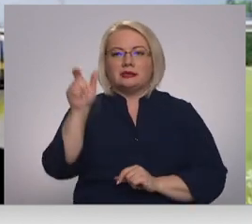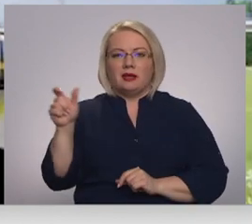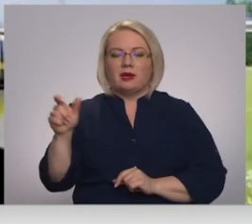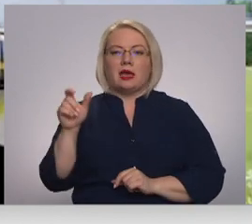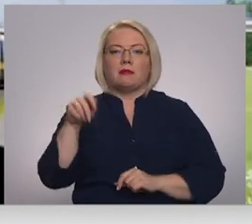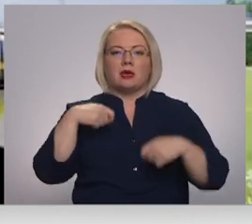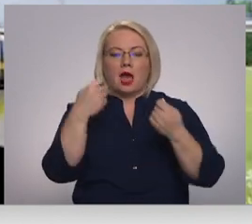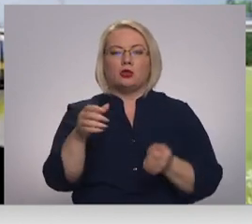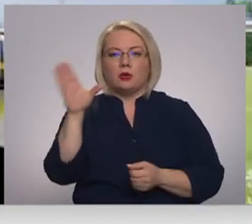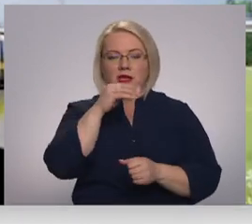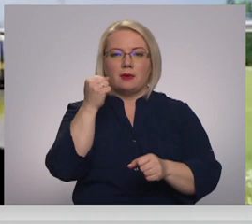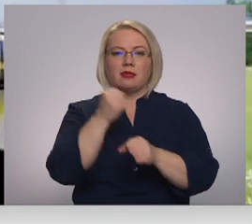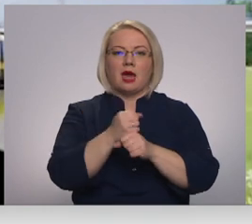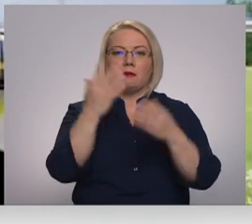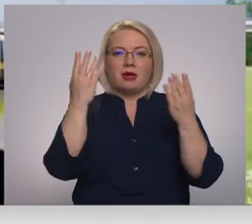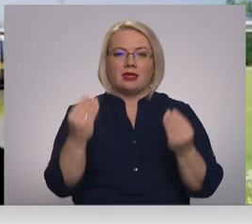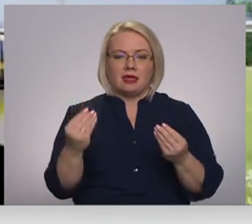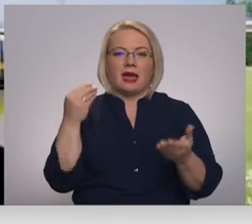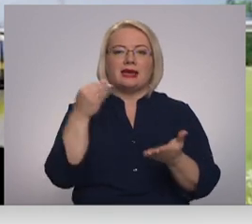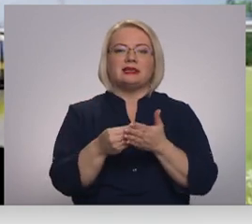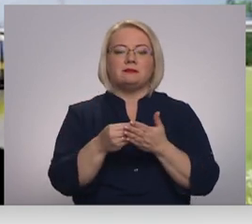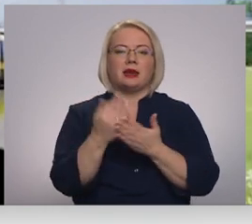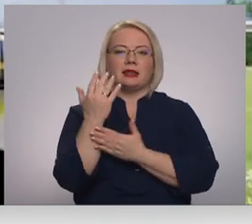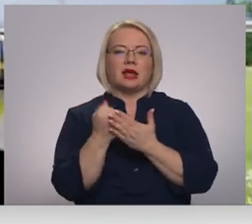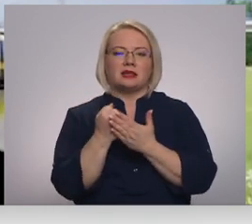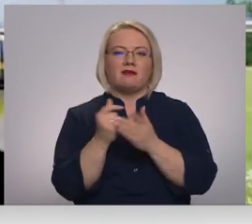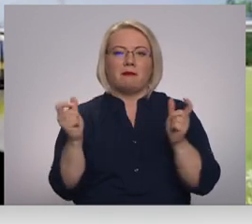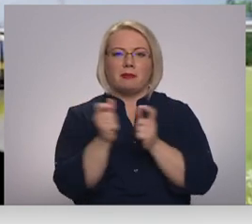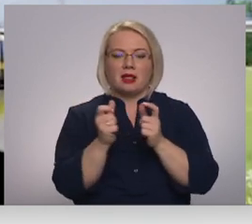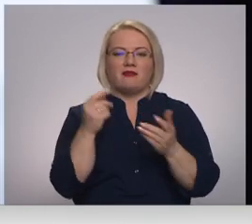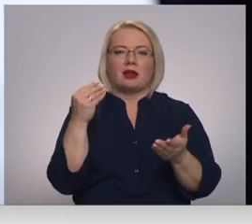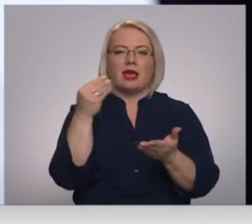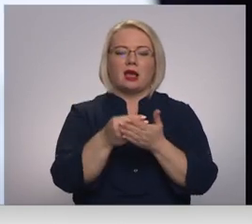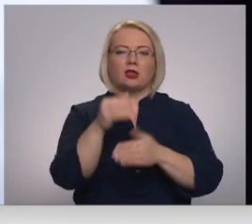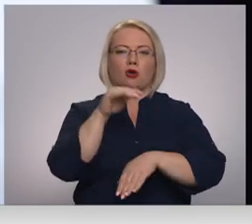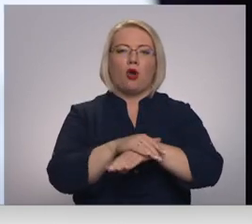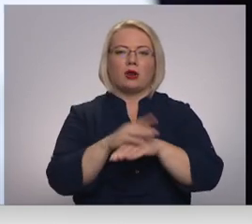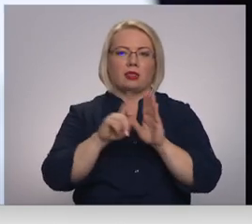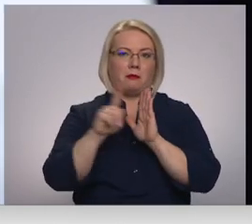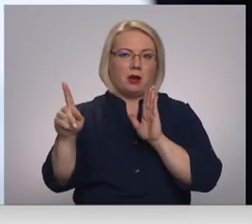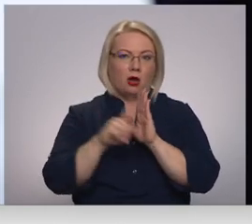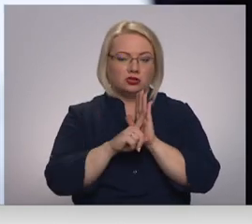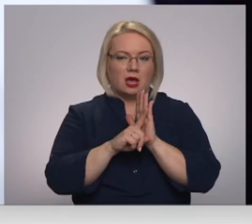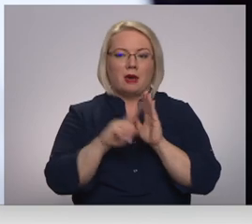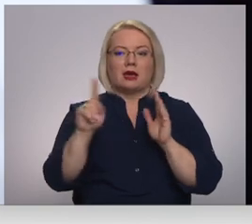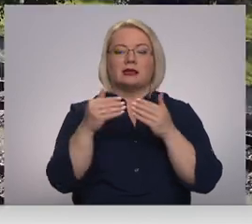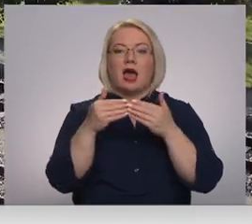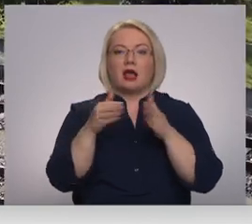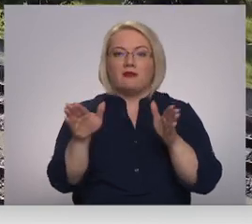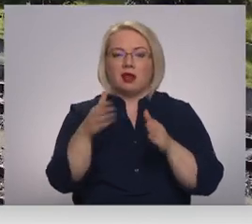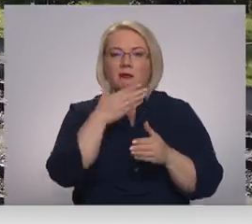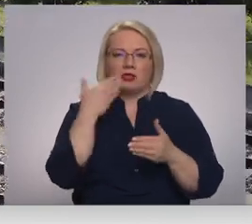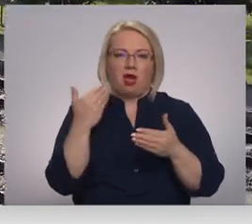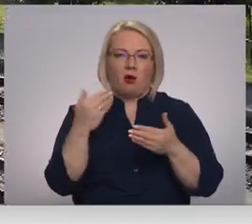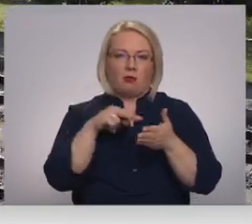darbudienās, izpirkt šīs rezervētās biļetes vai iegādāties konkrētam braucienam. Kas ir atvērta, gan nav plānots Indrā. Uz